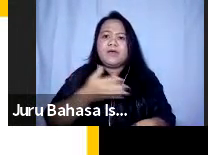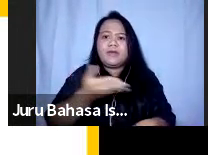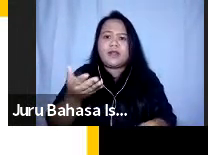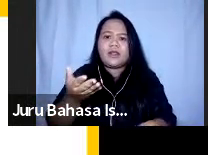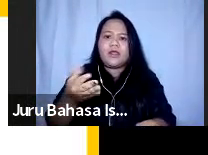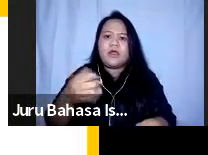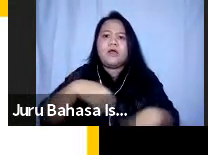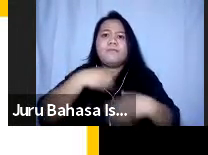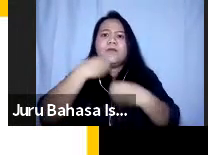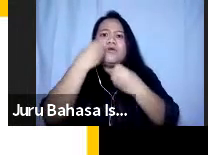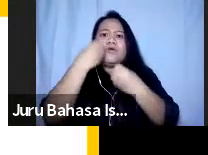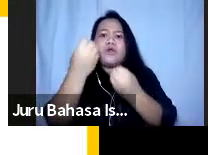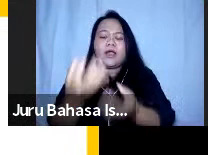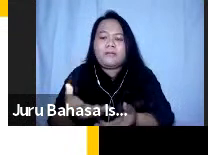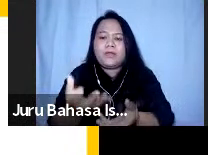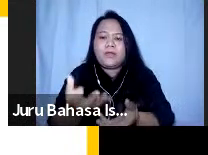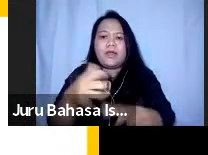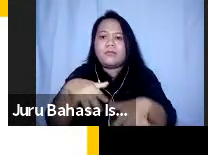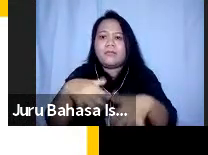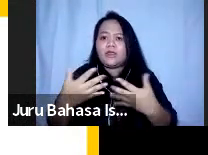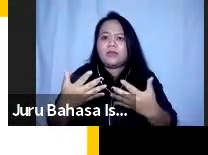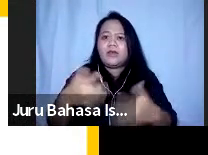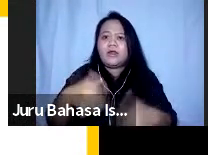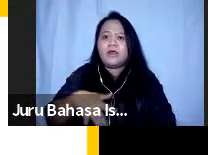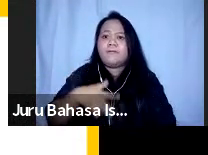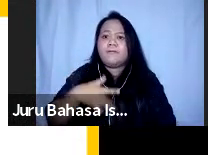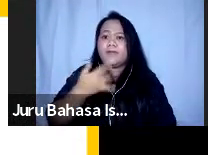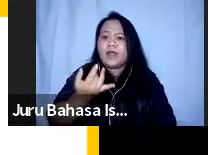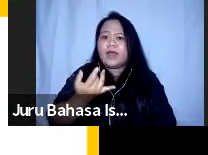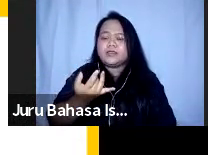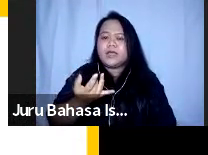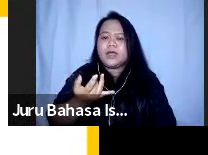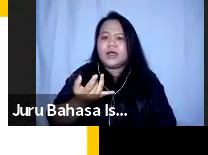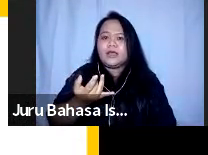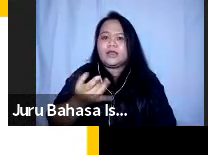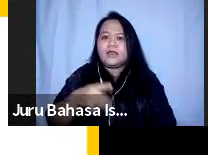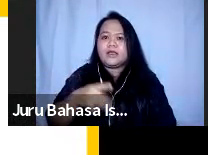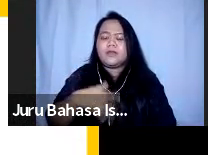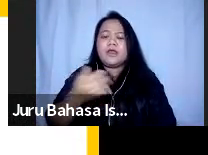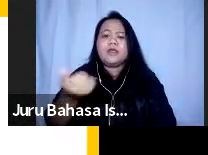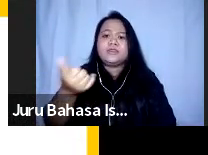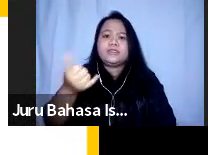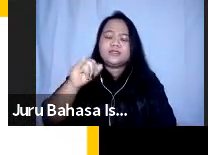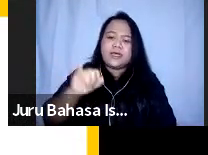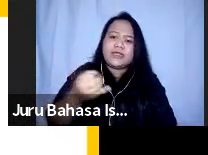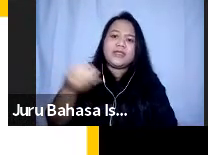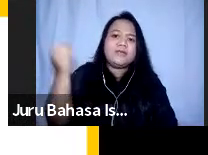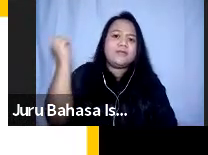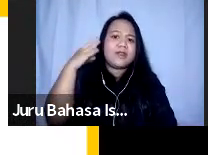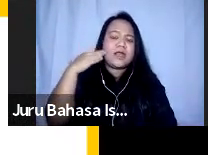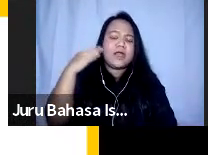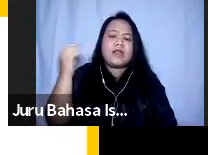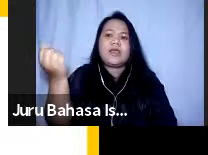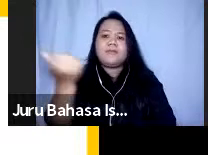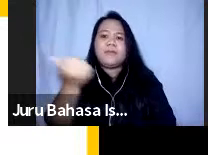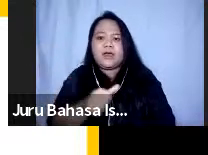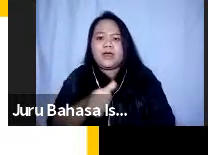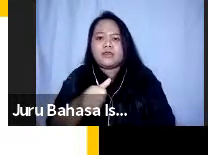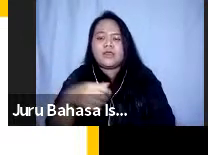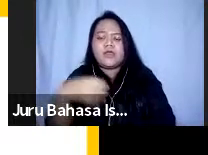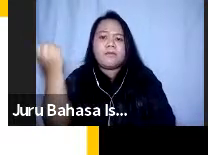mengungkapkan apa yang menjadi perasaannya kita menjadi pendengar yang baik pendengar yang bisa